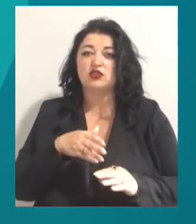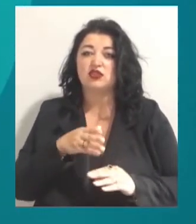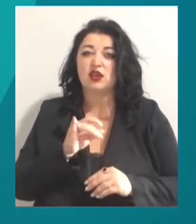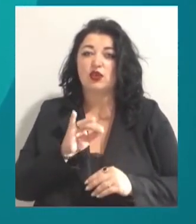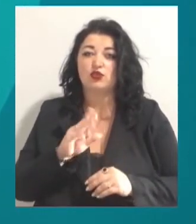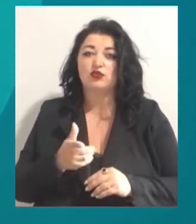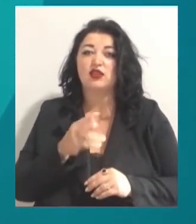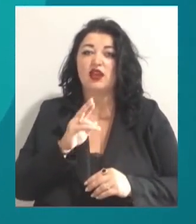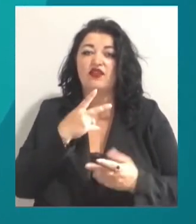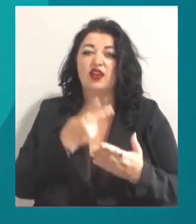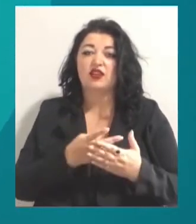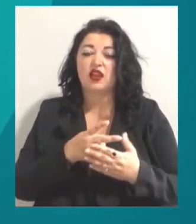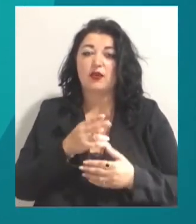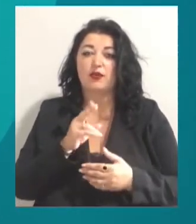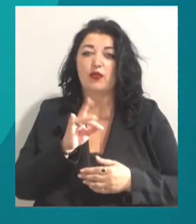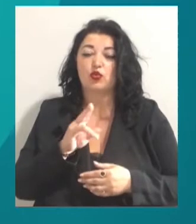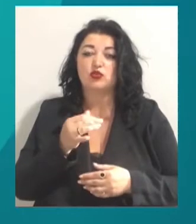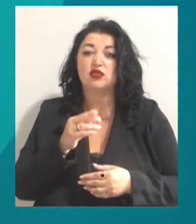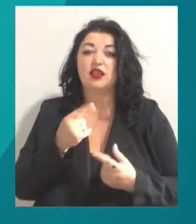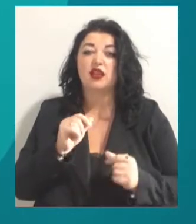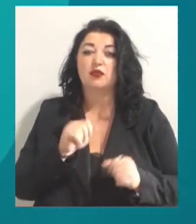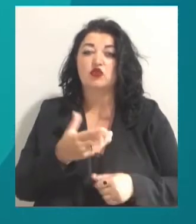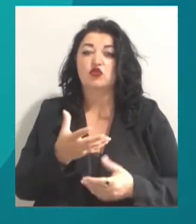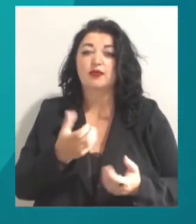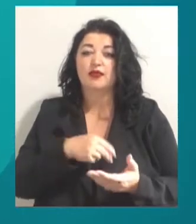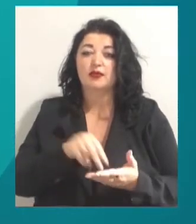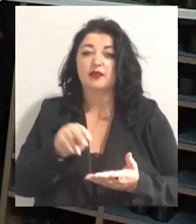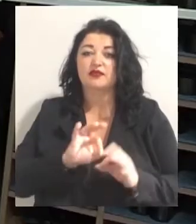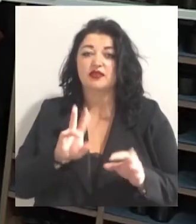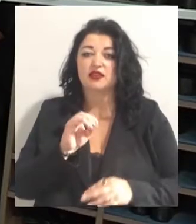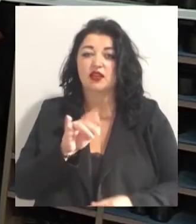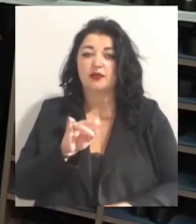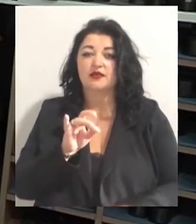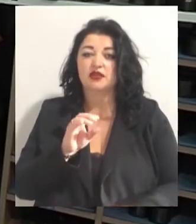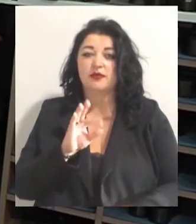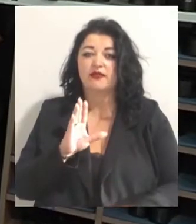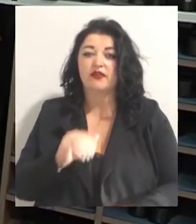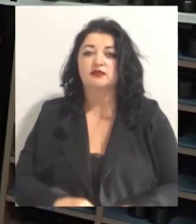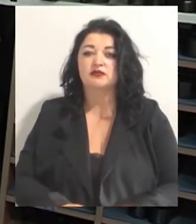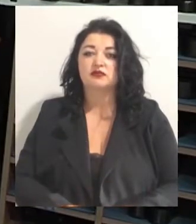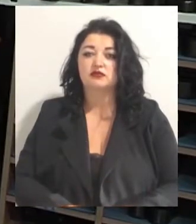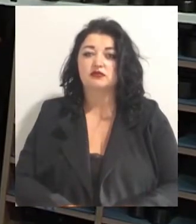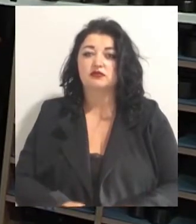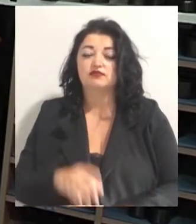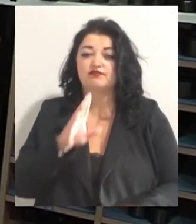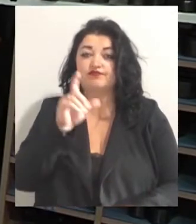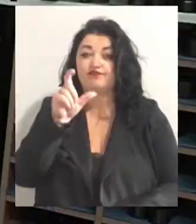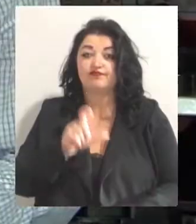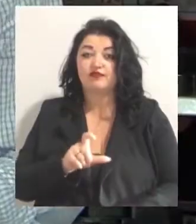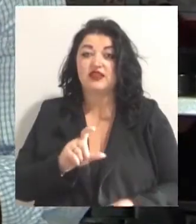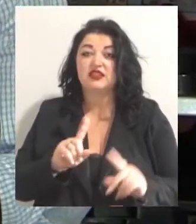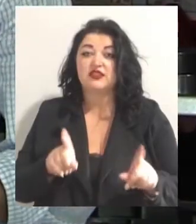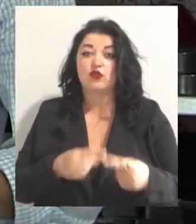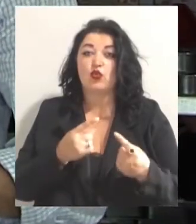виглядає продукція та де її можна придбати, розкаже Ксенія Порцепова. Одеси Тигр Папкович створює екологічні